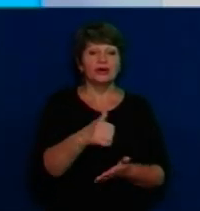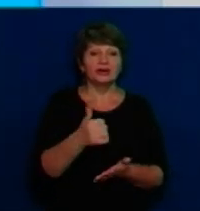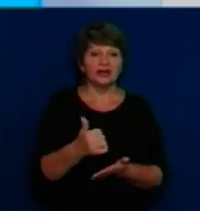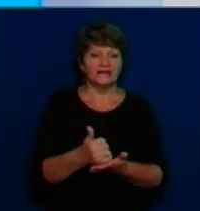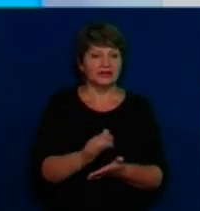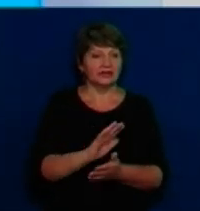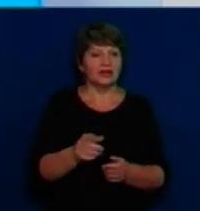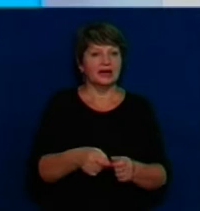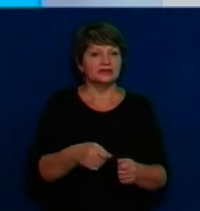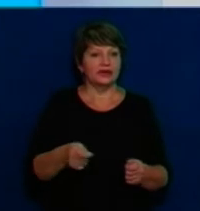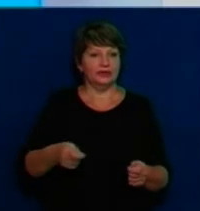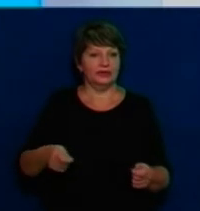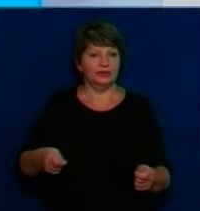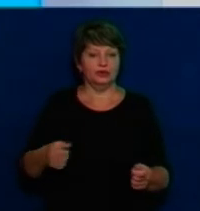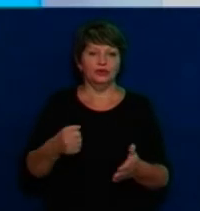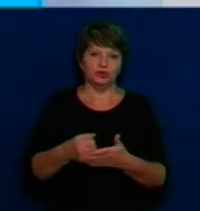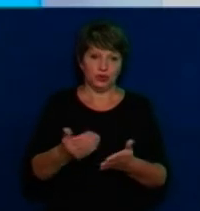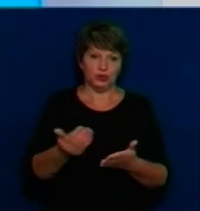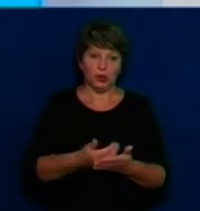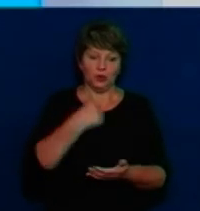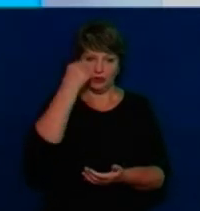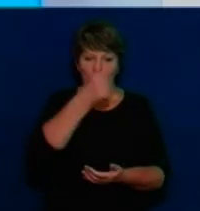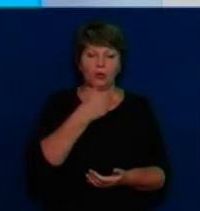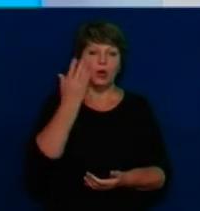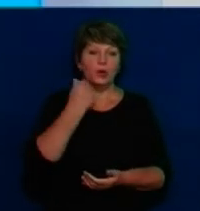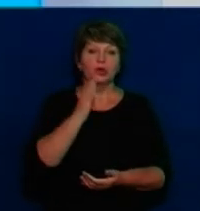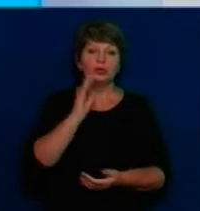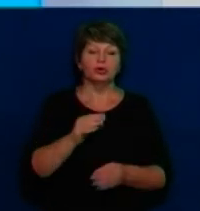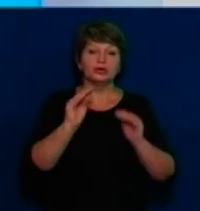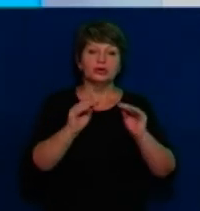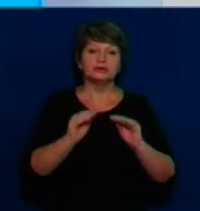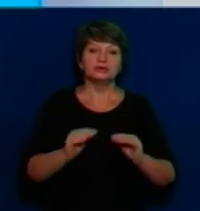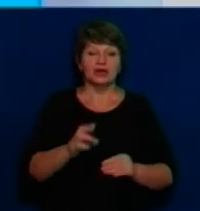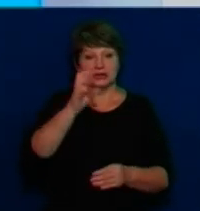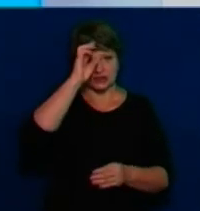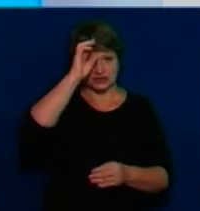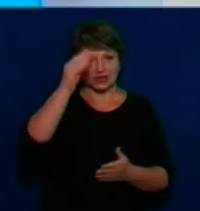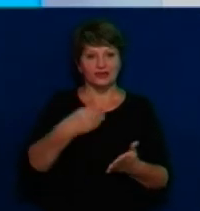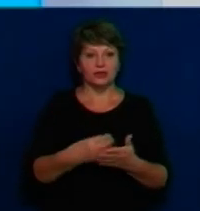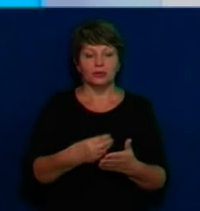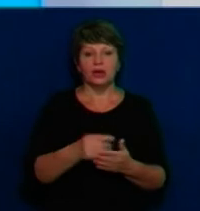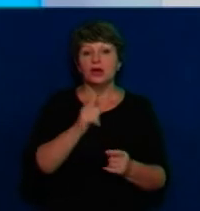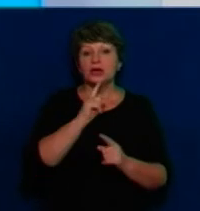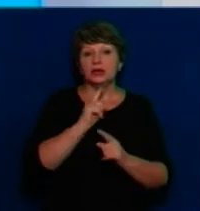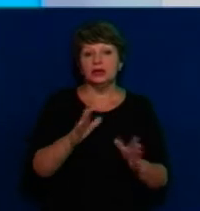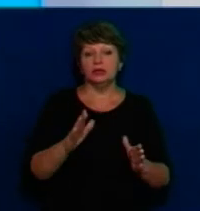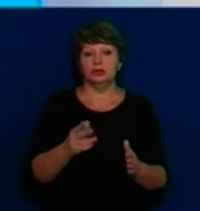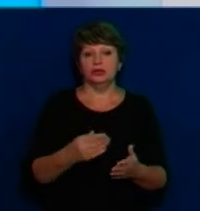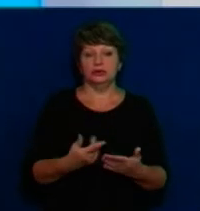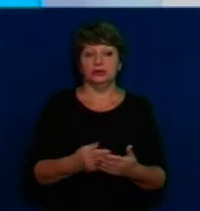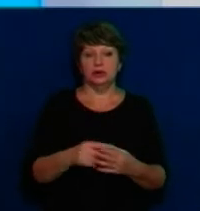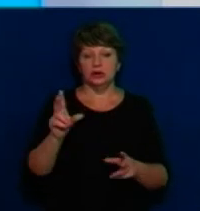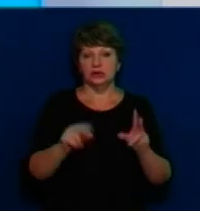-таки не затягнути цей процес до нового року, коли вже буде сформований державний бюджет, і коли вже не буде шансу в новостворених обідних